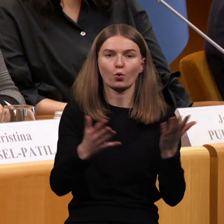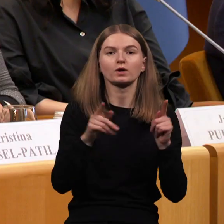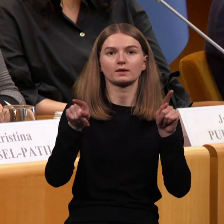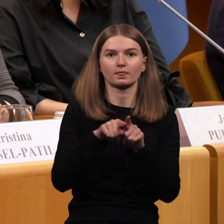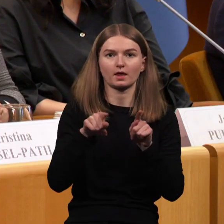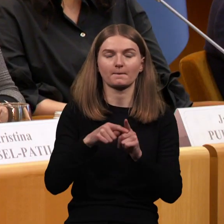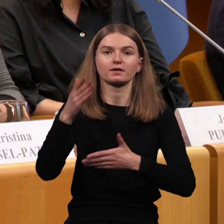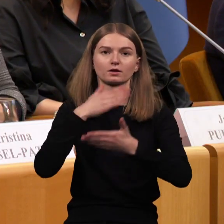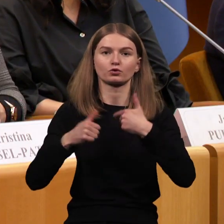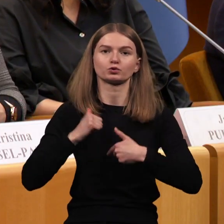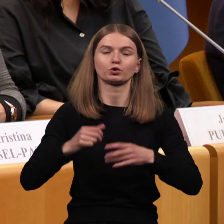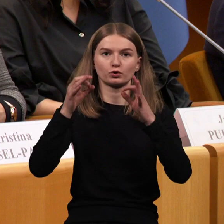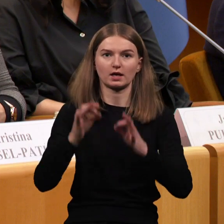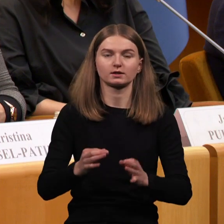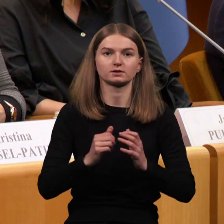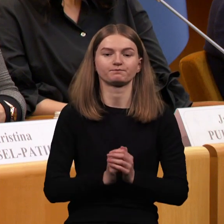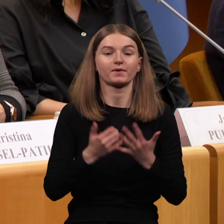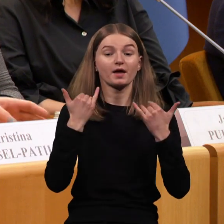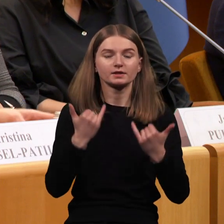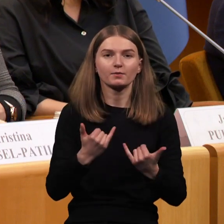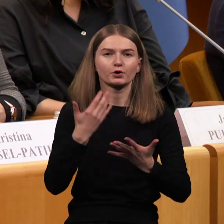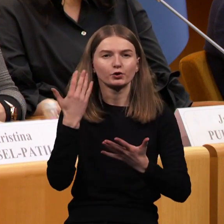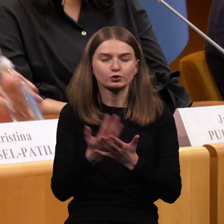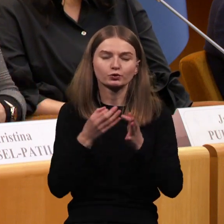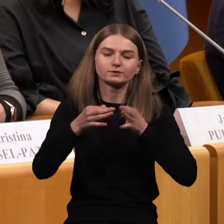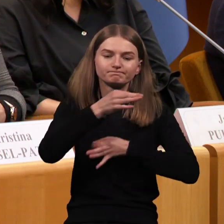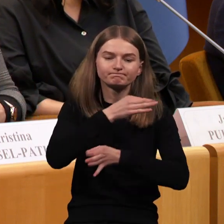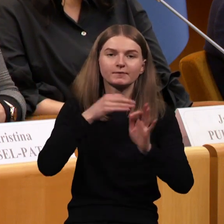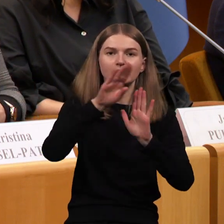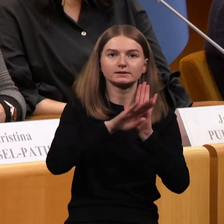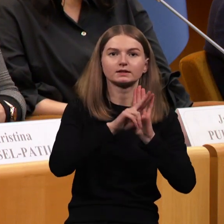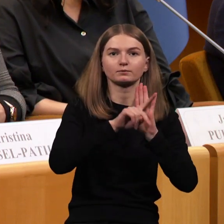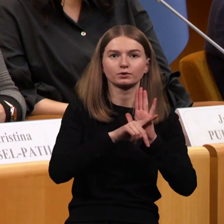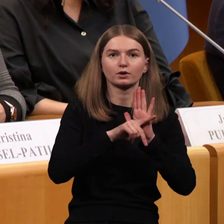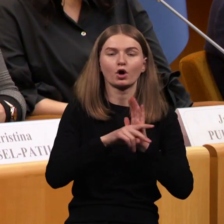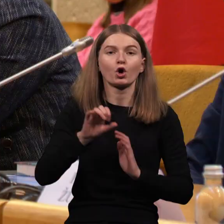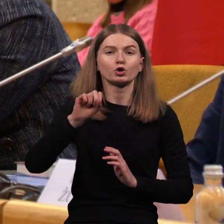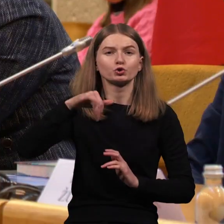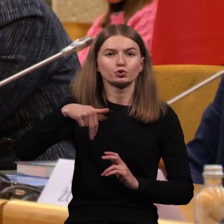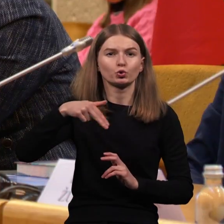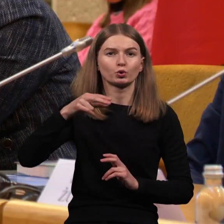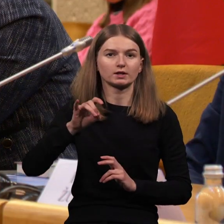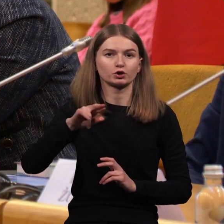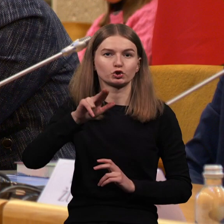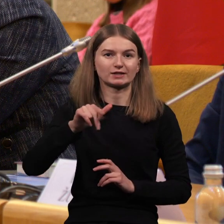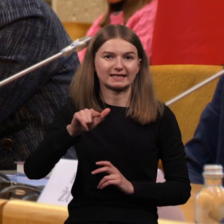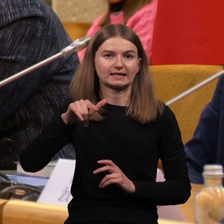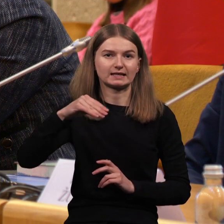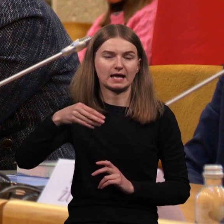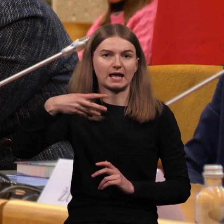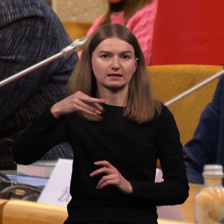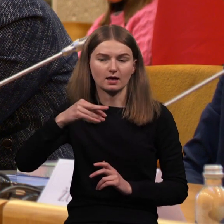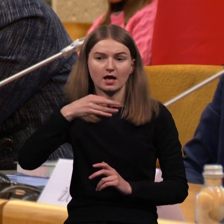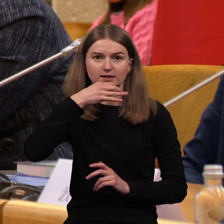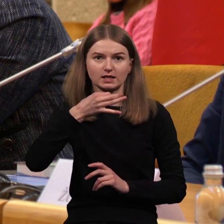Seimo svarstumas naujas pataisas. Seimo narė Jurgita Šiukšdinienė pabrėžia, kad ne vienas Seimo narys nėra prieš vaikų